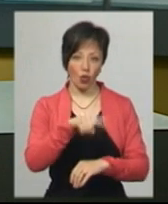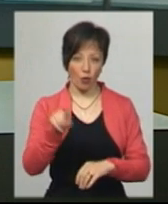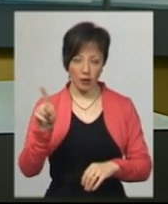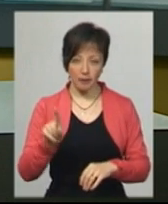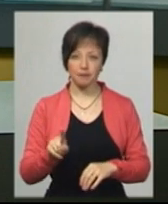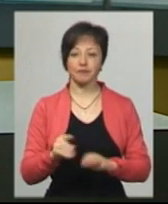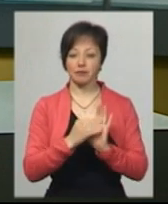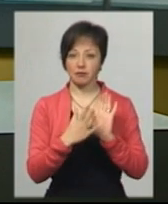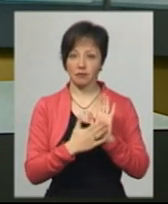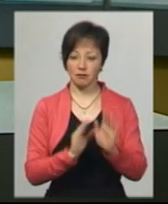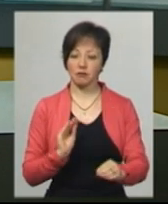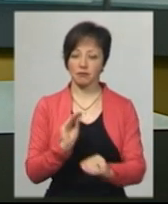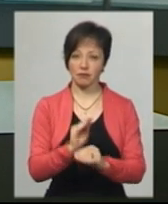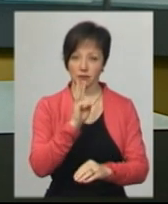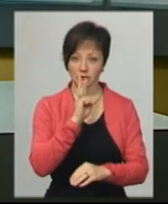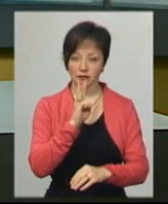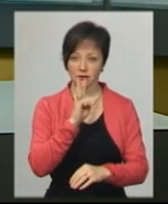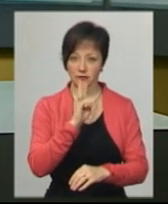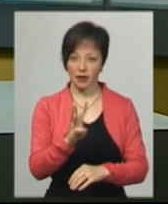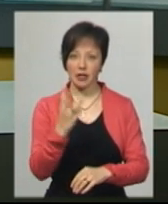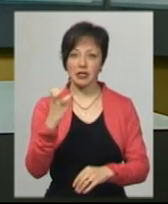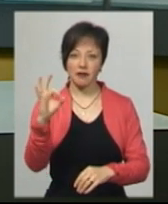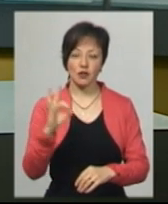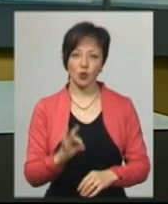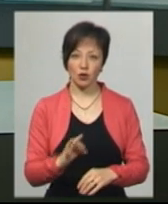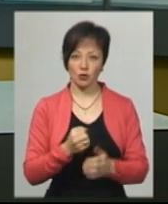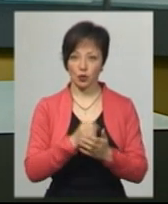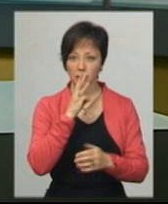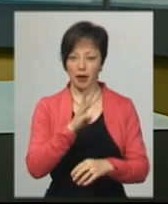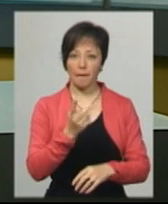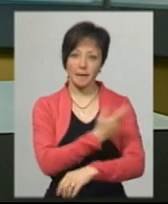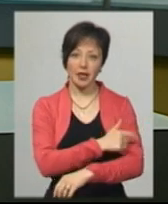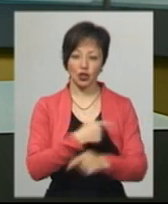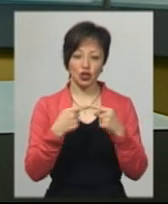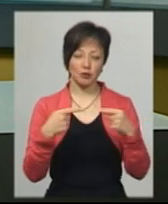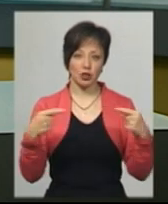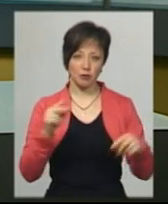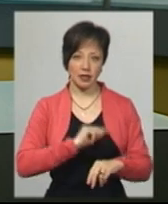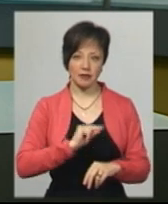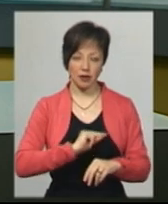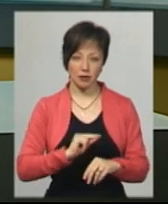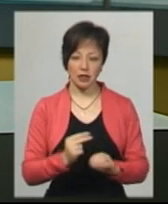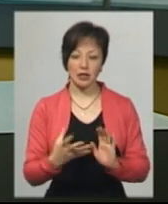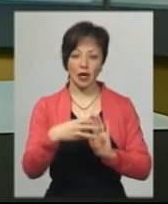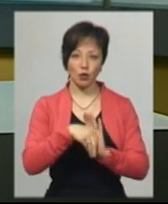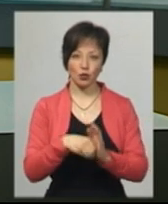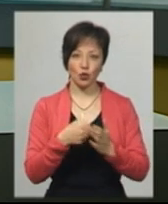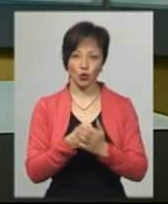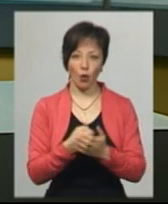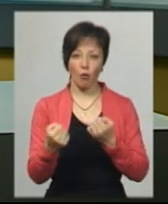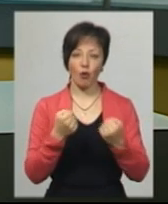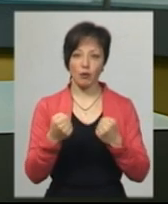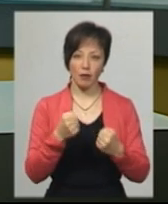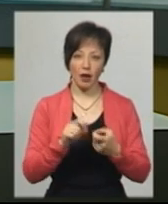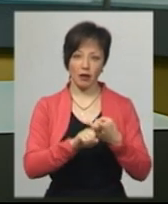який встановлює надбавки у 300% до заробітної плати медичним та іншим працівникам, залученим до протидії епідемії